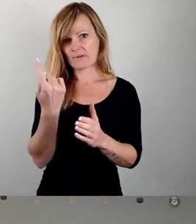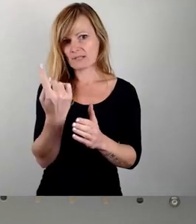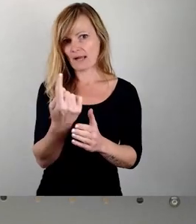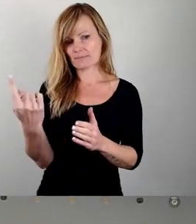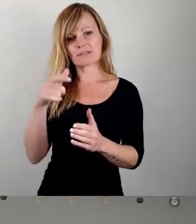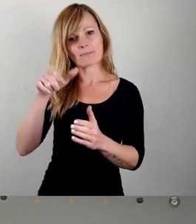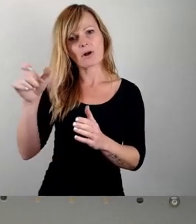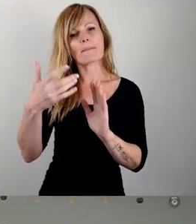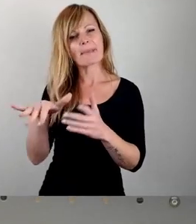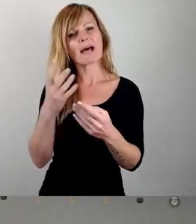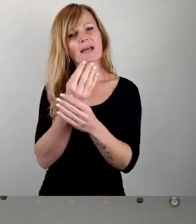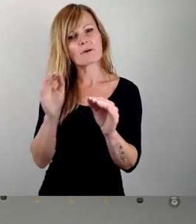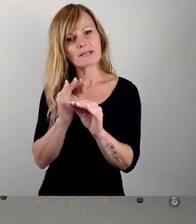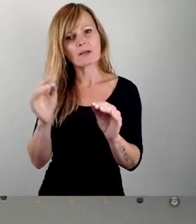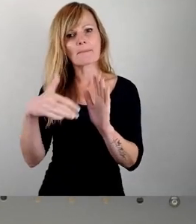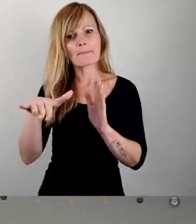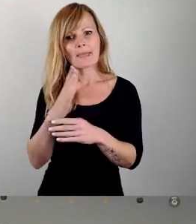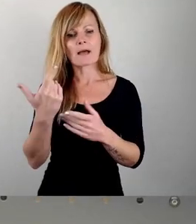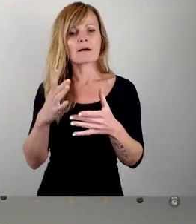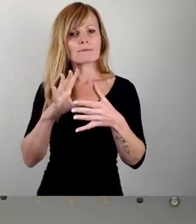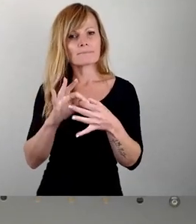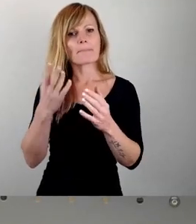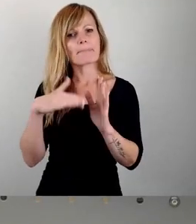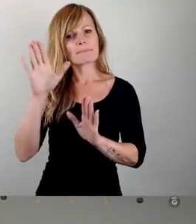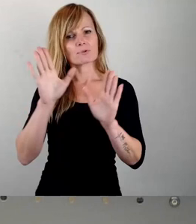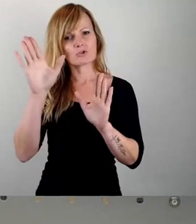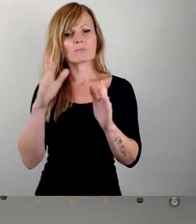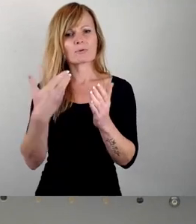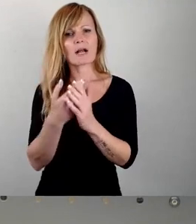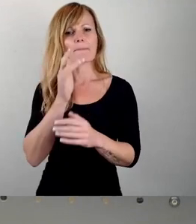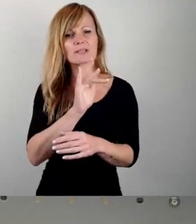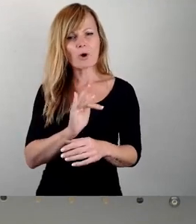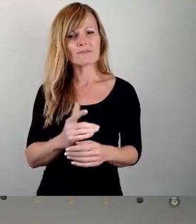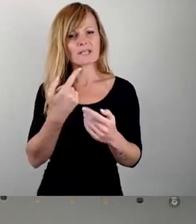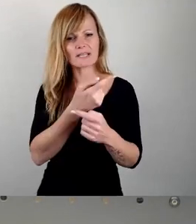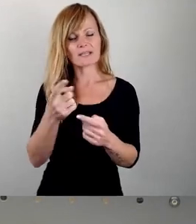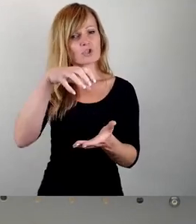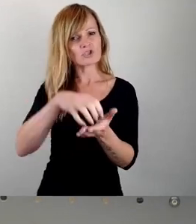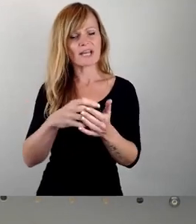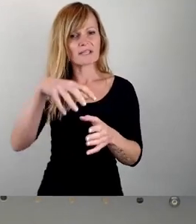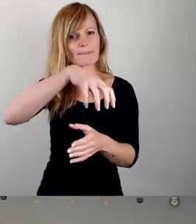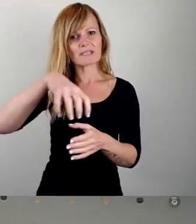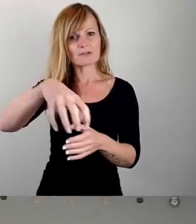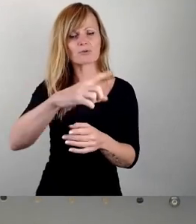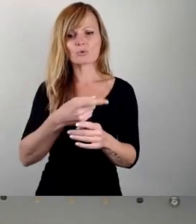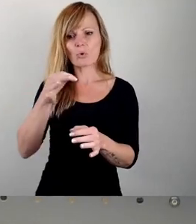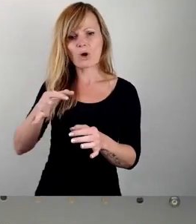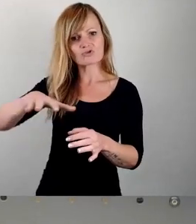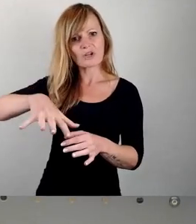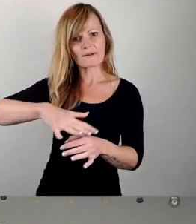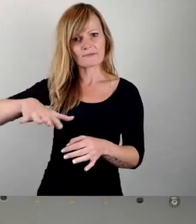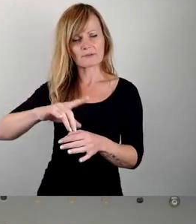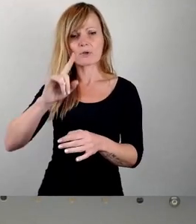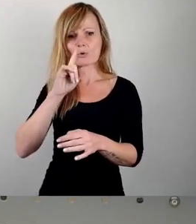Formate der Mitbestimmung in allen und vor allem in den betroffenen Stadtbezirken und Ortschaften und nicht nur die Teilnahme an